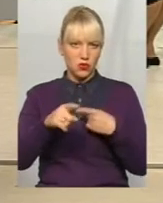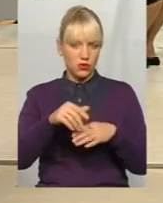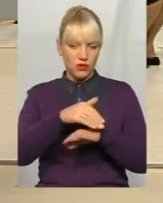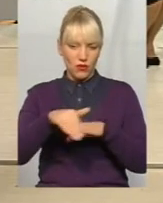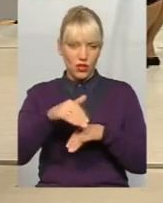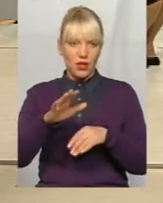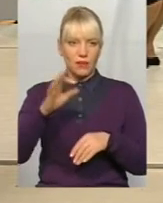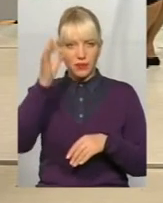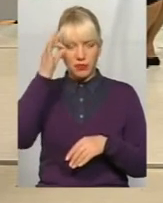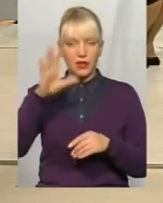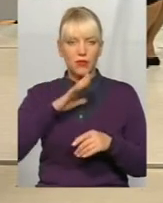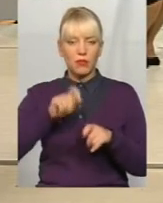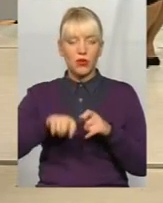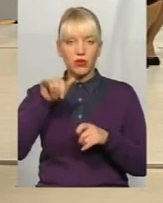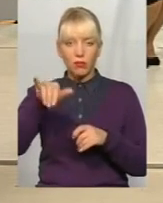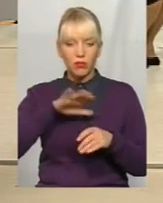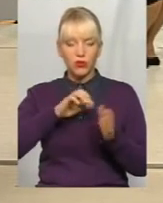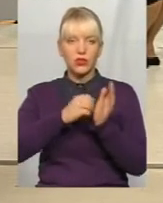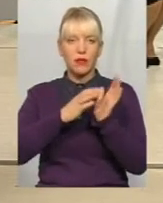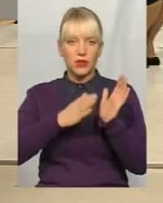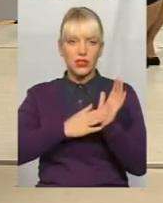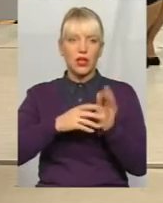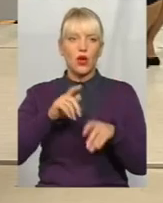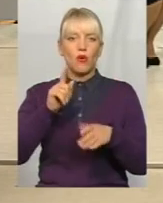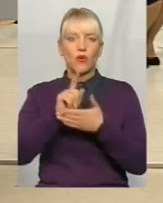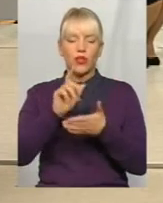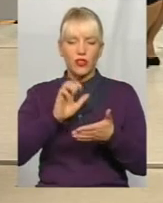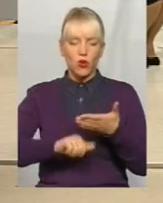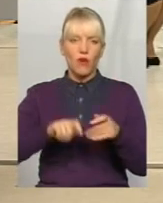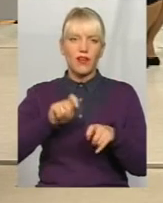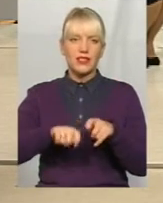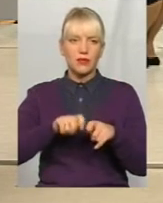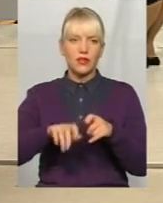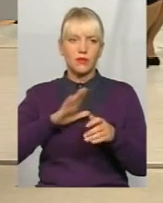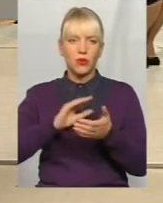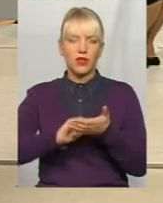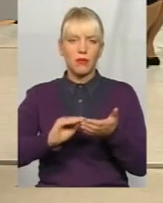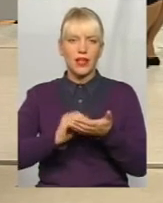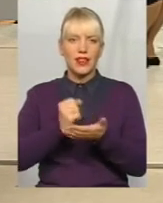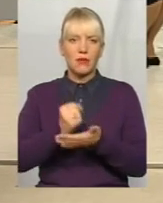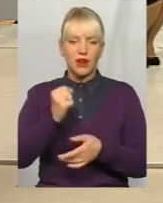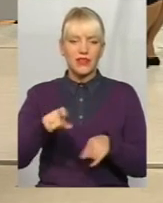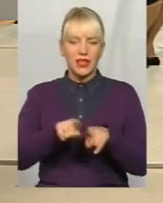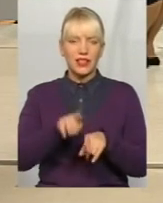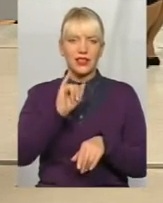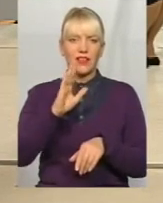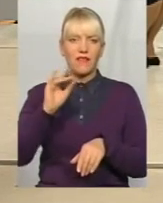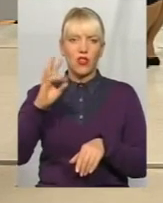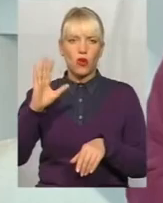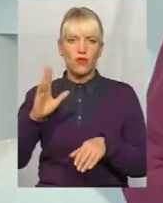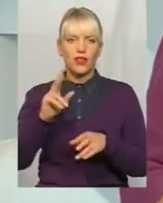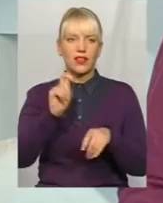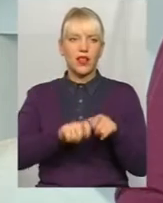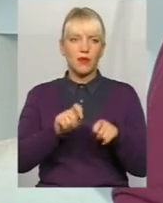прийшла перевірка, навіть було написано, податкової інспекції, на фірму Бланки податкової, направляється такий-то інспектор Іванов, для перевірки підприємця